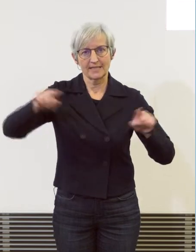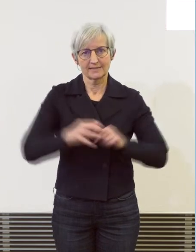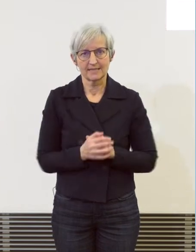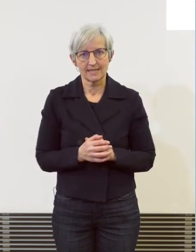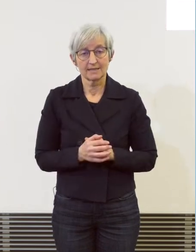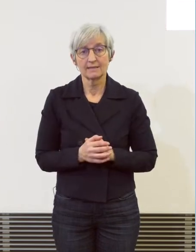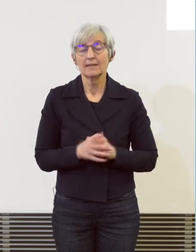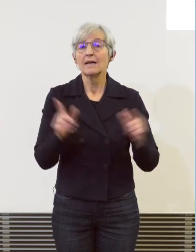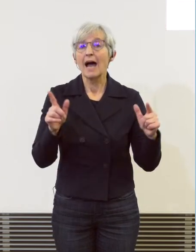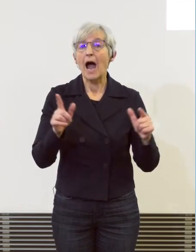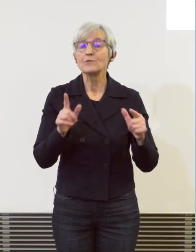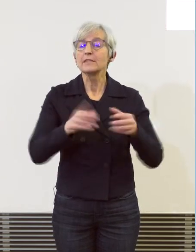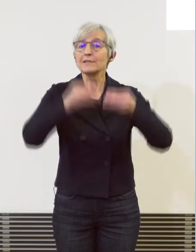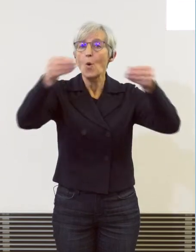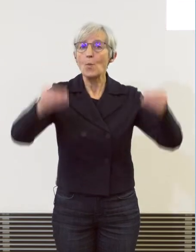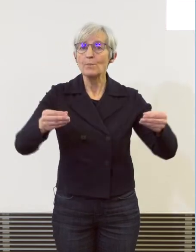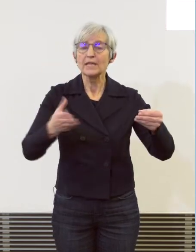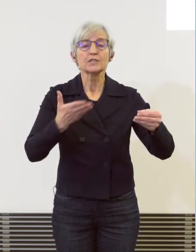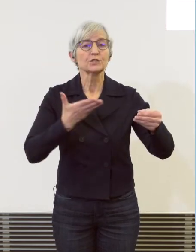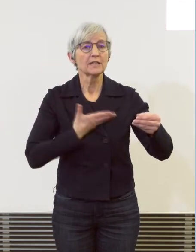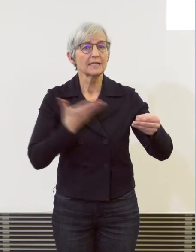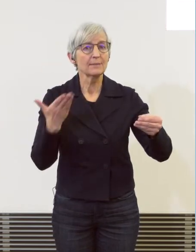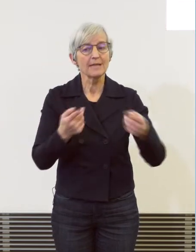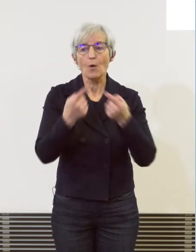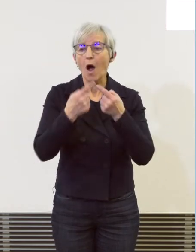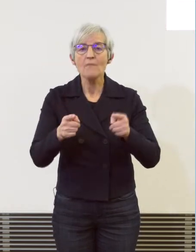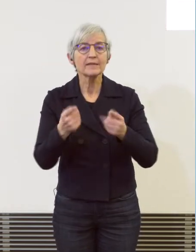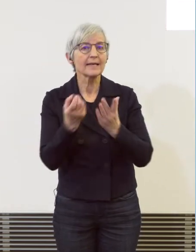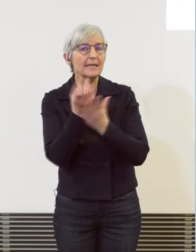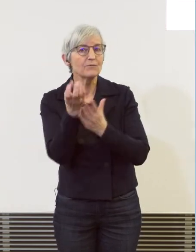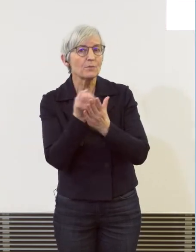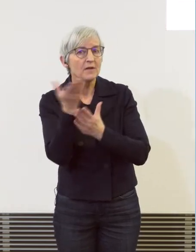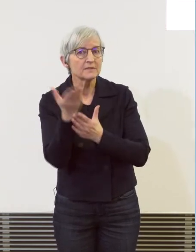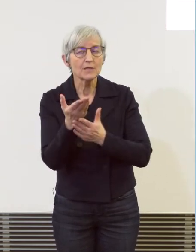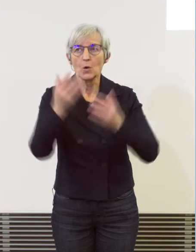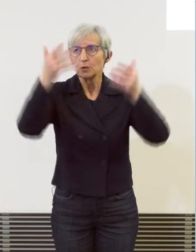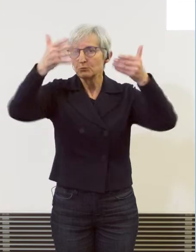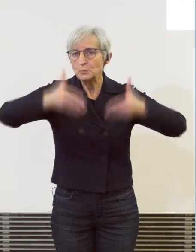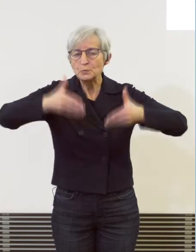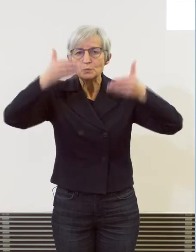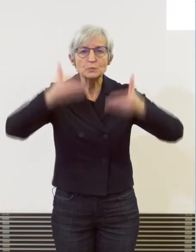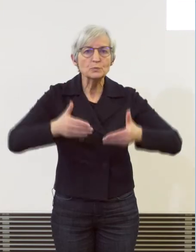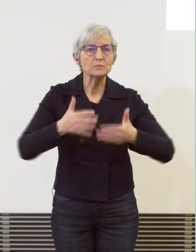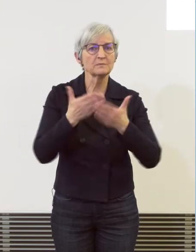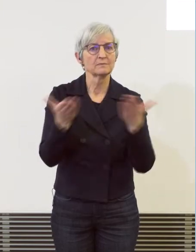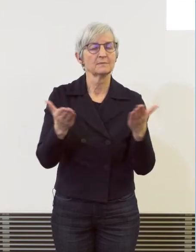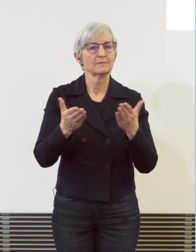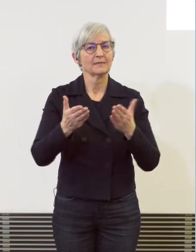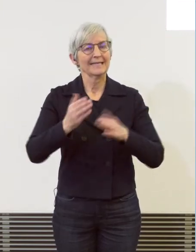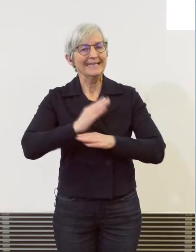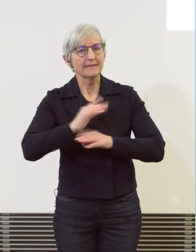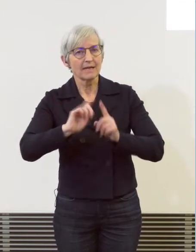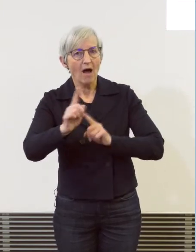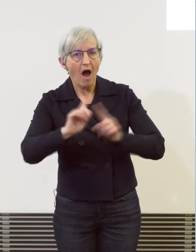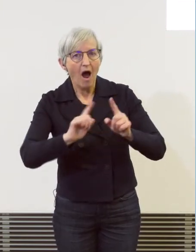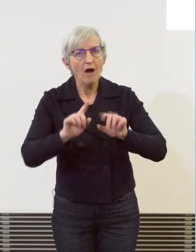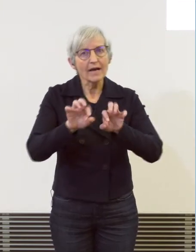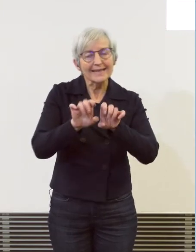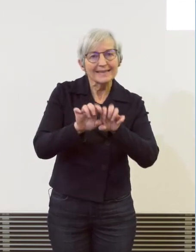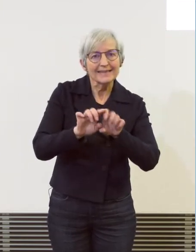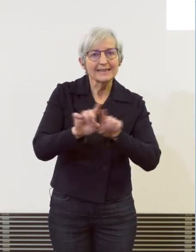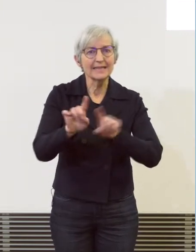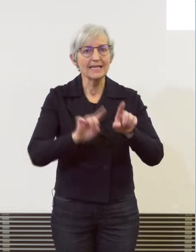weitere Informationen interaktiv für Sie aufbereitet. Sie können dort auch Daten für die Zeitreihe oder auch